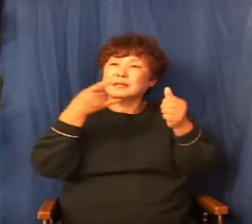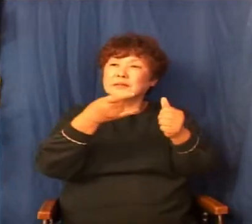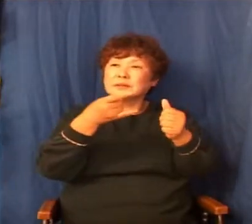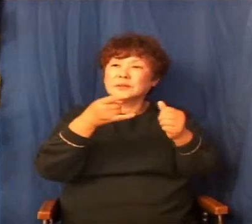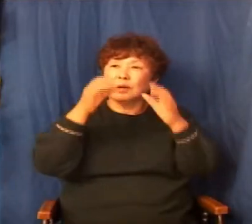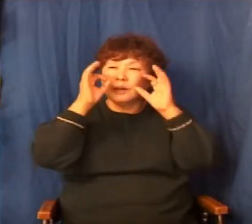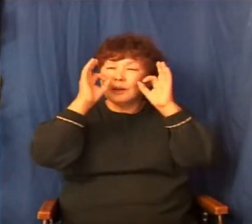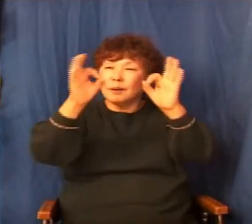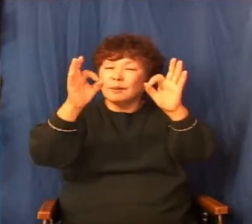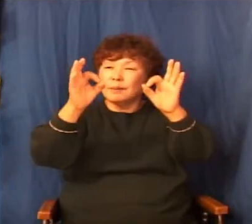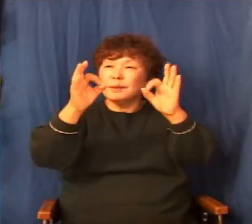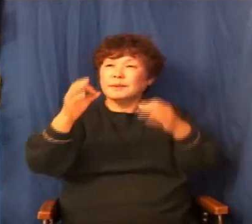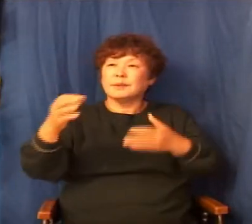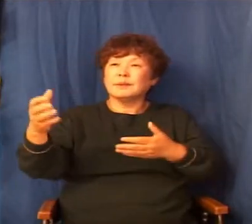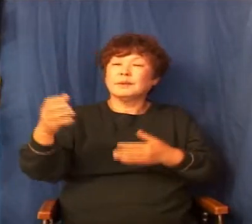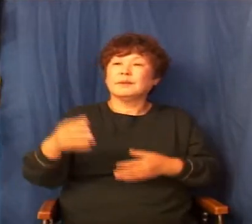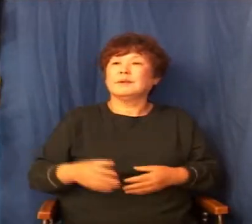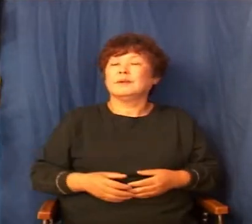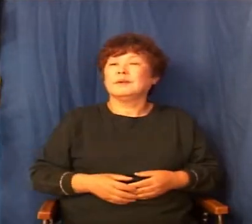굉장히 짧은 시간입니다.